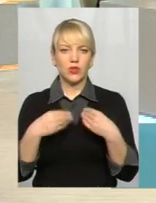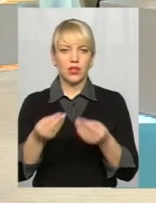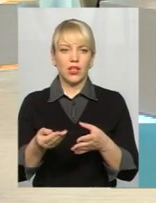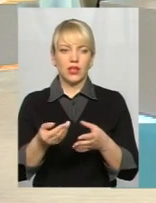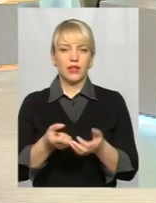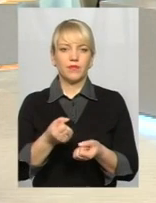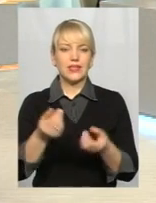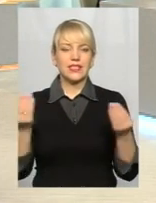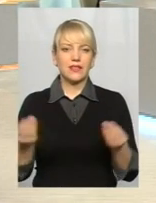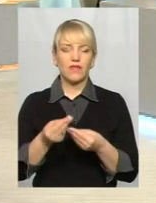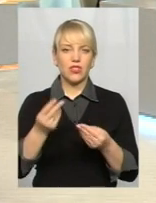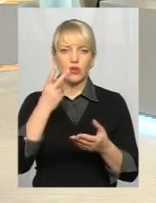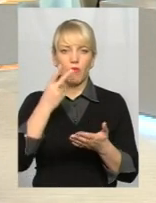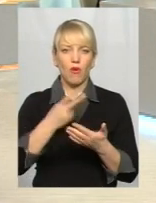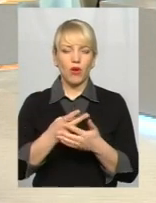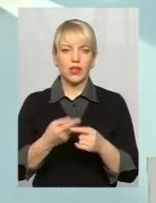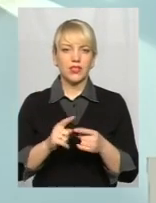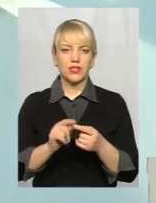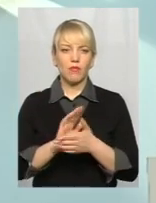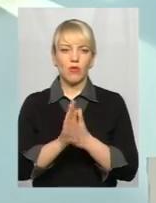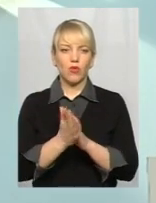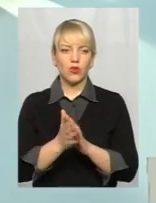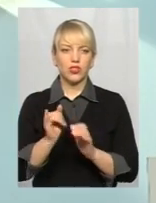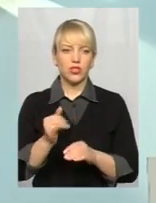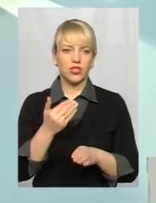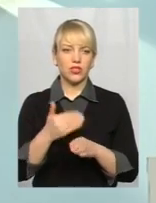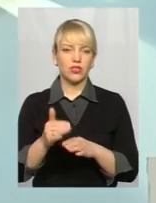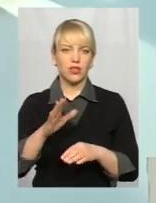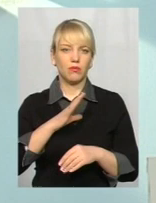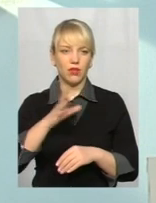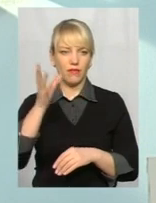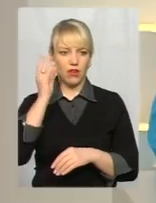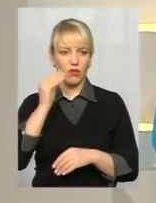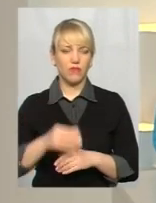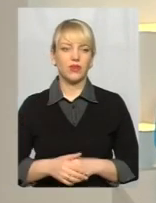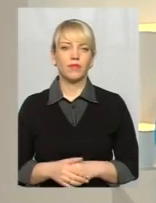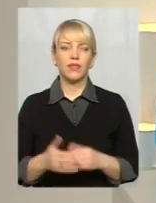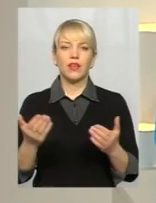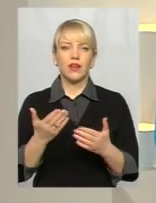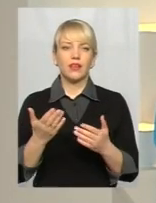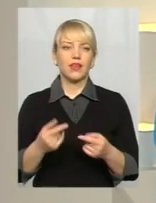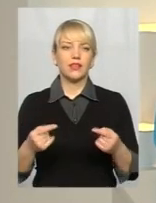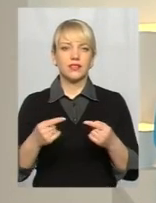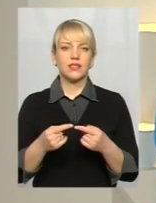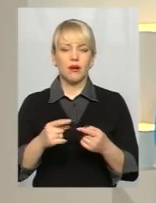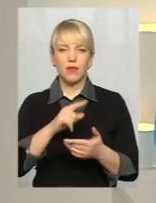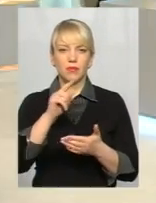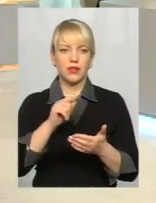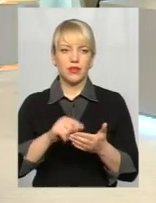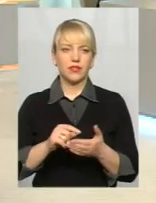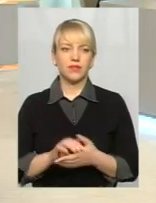свіжий погляд на дане положення, і частина все-таки була врахована по цьому. А от які самі, пригадайте, будь ласка, які враховували?